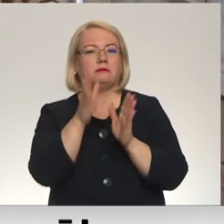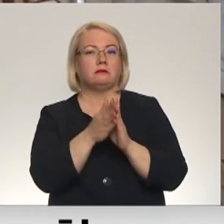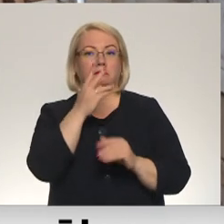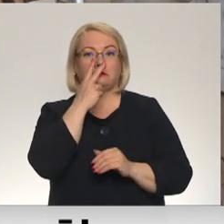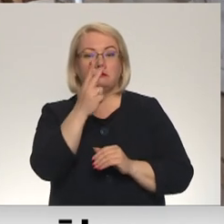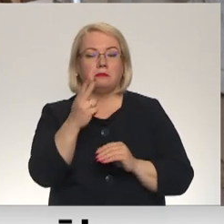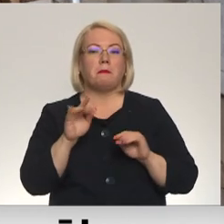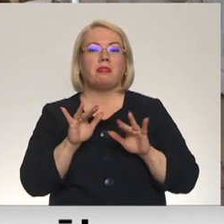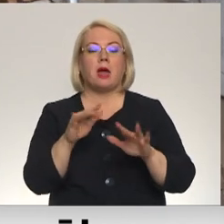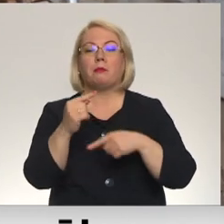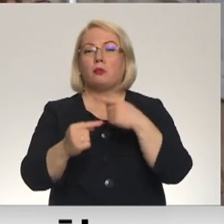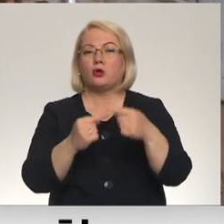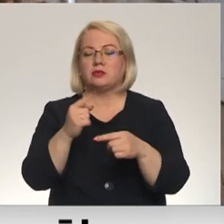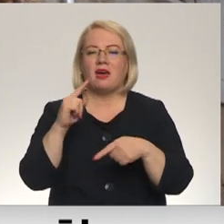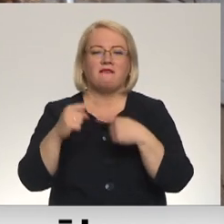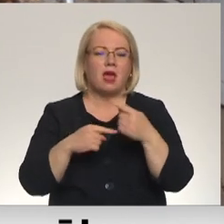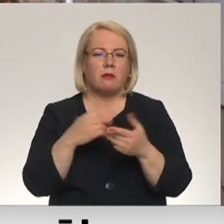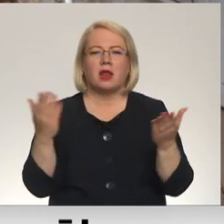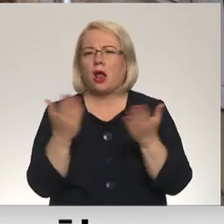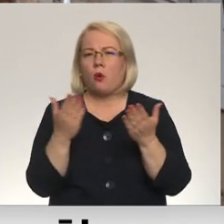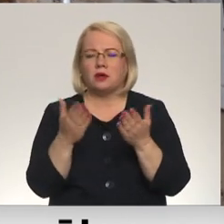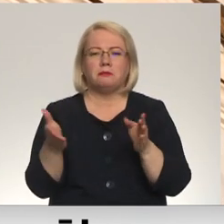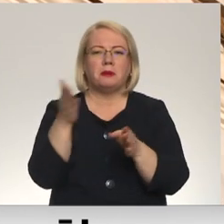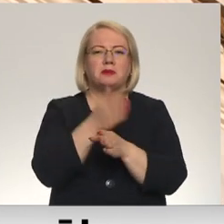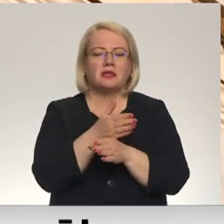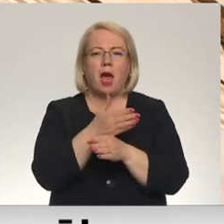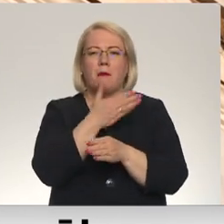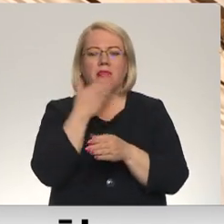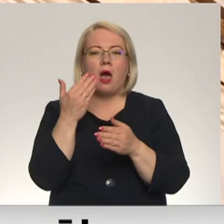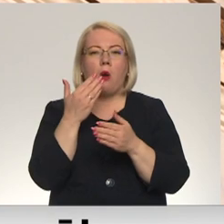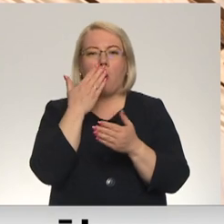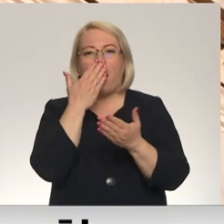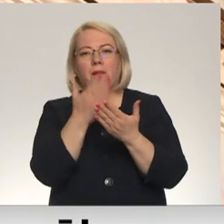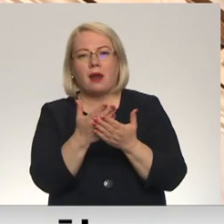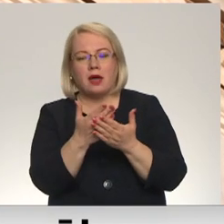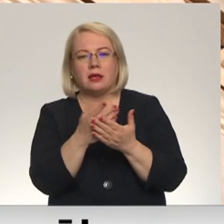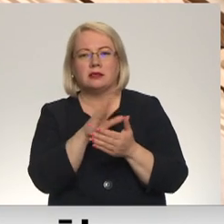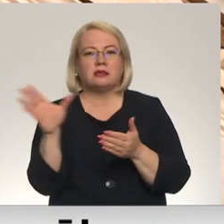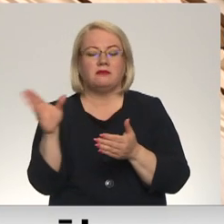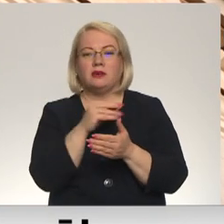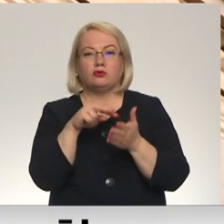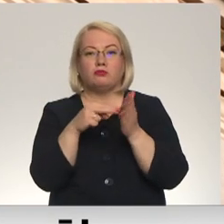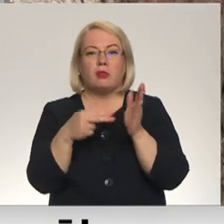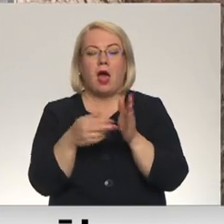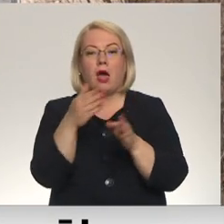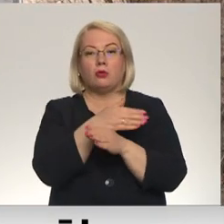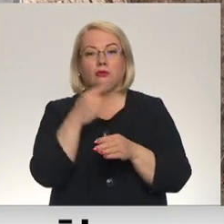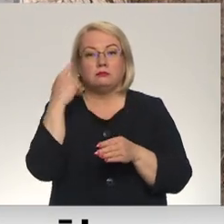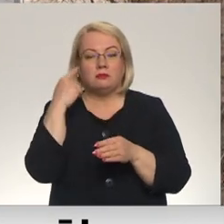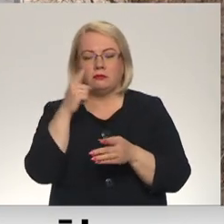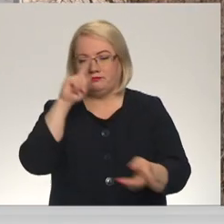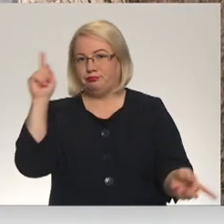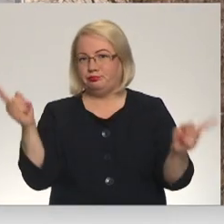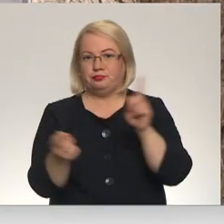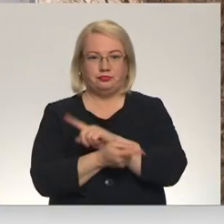darbības procesā vienmēr atrodas kaut kas, pirms tam neatklāts, kas visu iepriekšējo plānu sagrieš kājām gaisā. Piemēram, šeit, kur ir